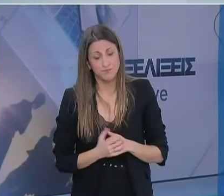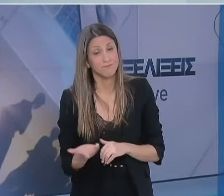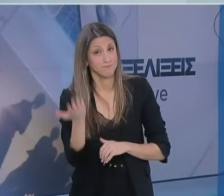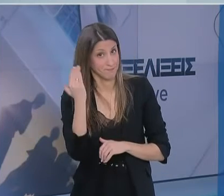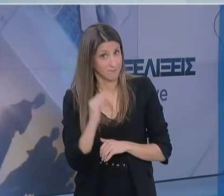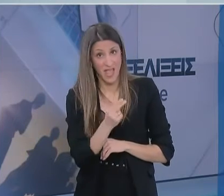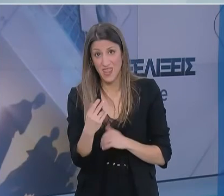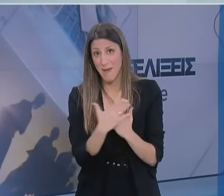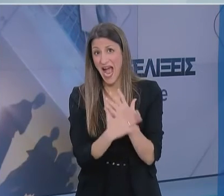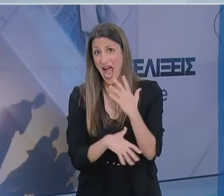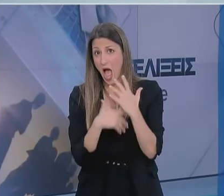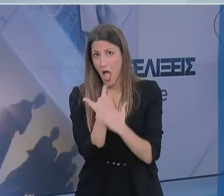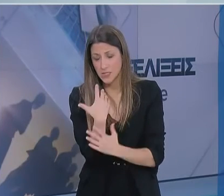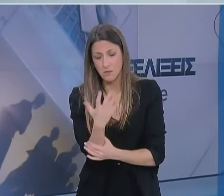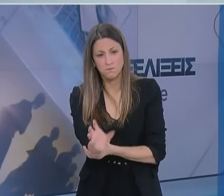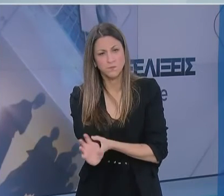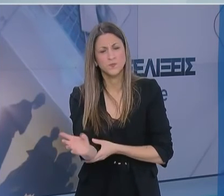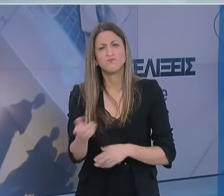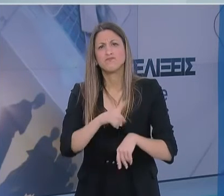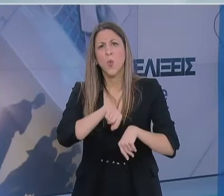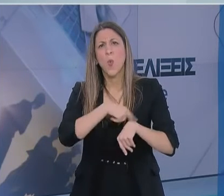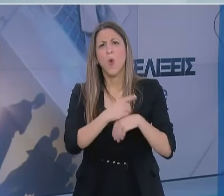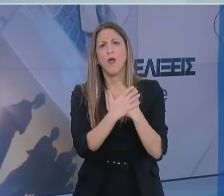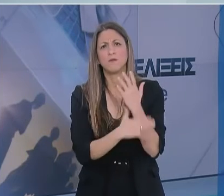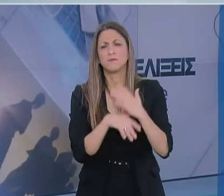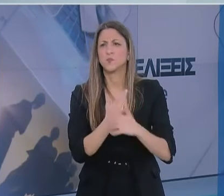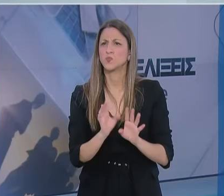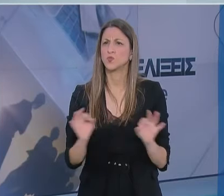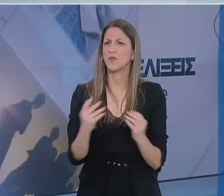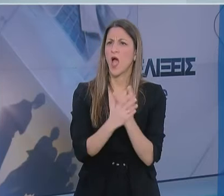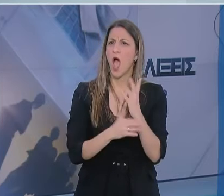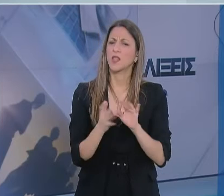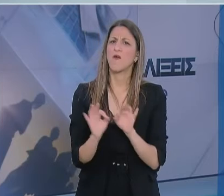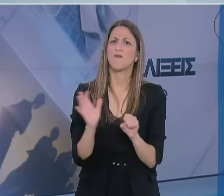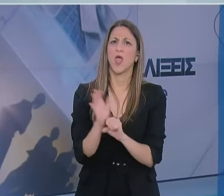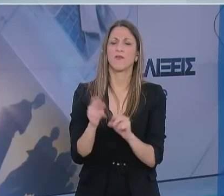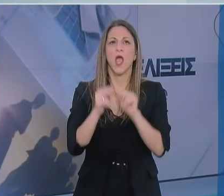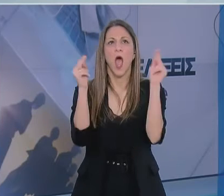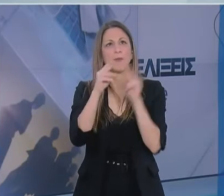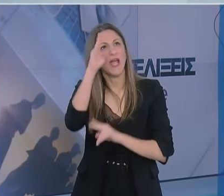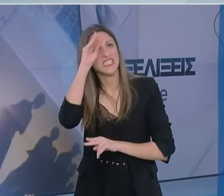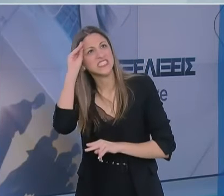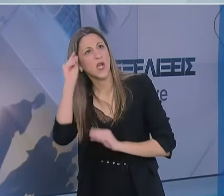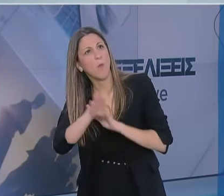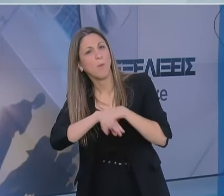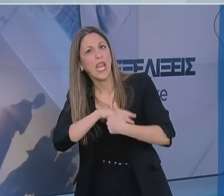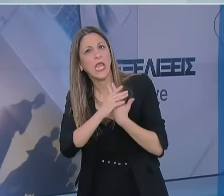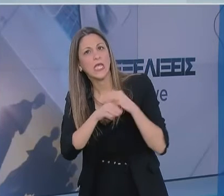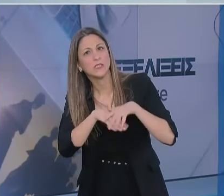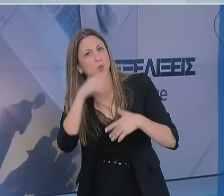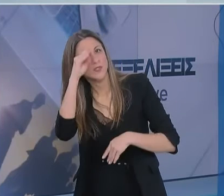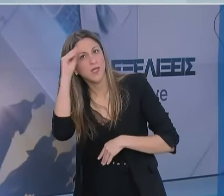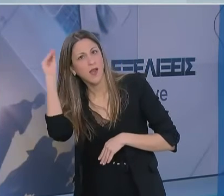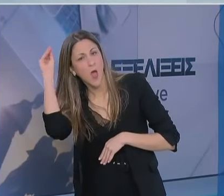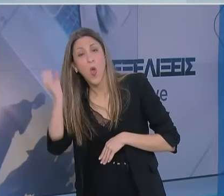Επίσης, η υπερβολική εξάρτηση από τα γάντια μπορεί να οδηγήσει σε φυσιγασμό και ως στο πλήσιμο των χεριών συχνά. Επίσης, μας προσφέρει μια